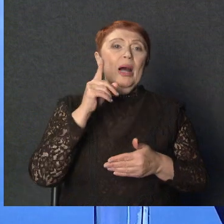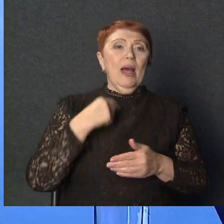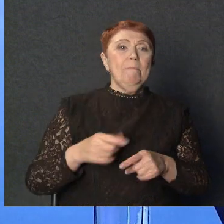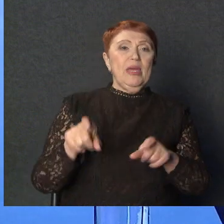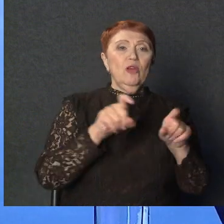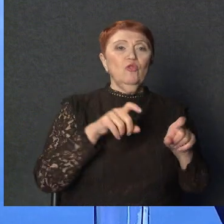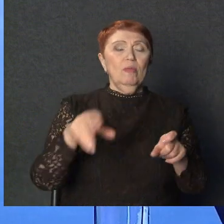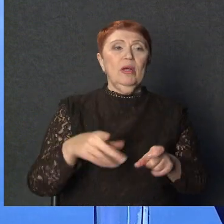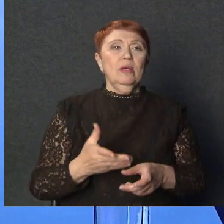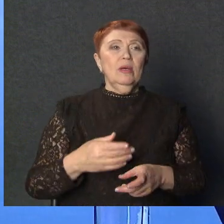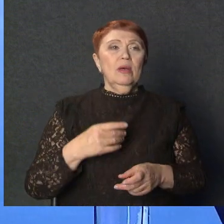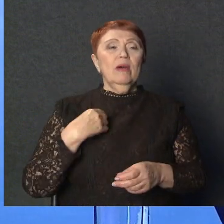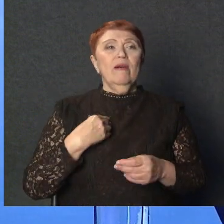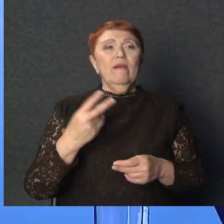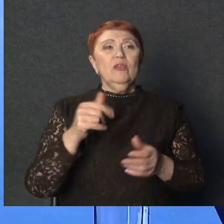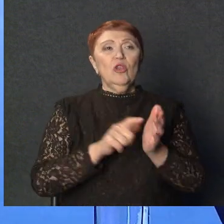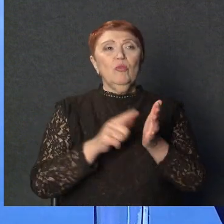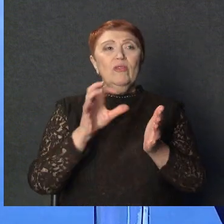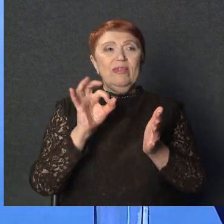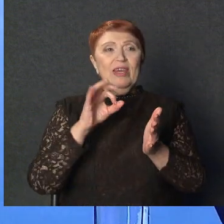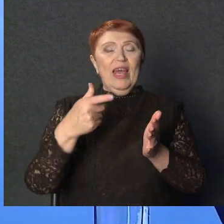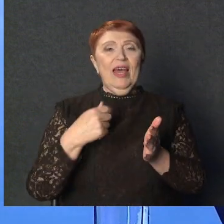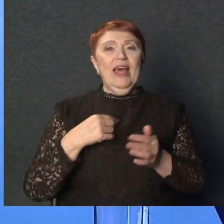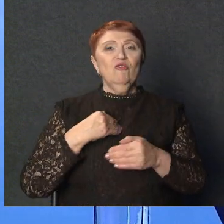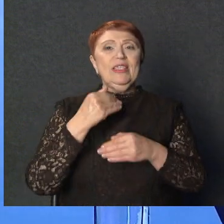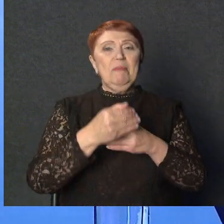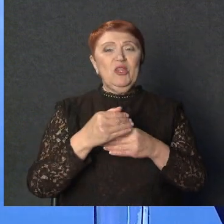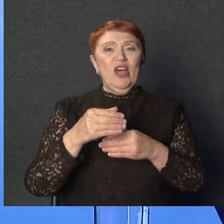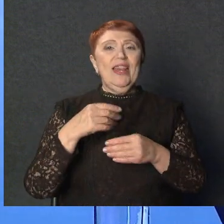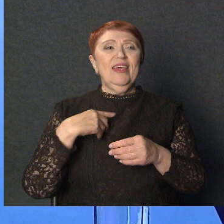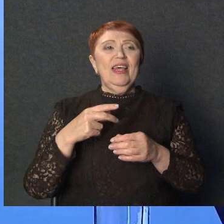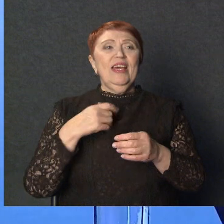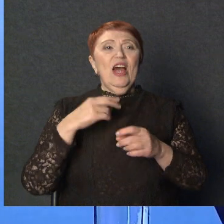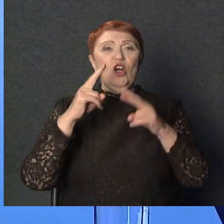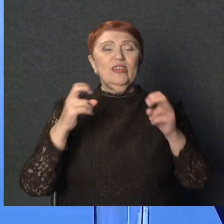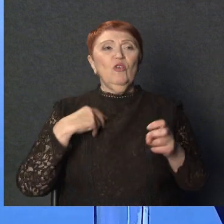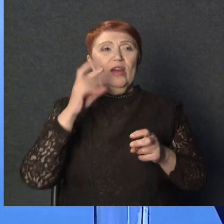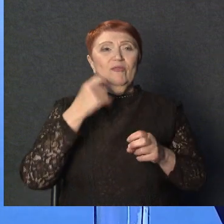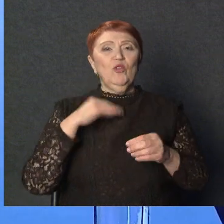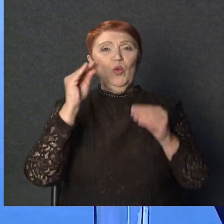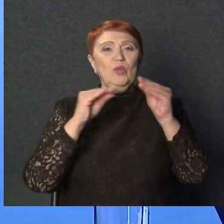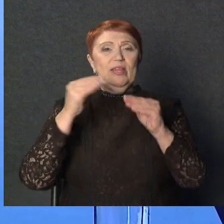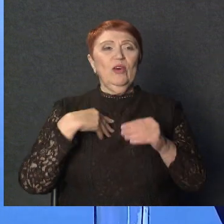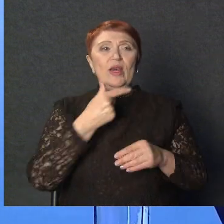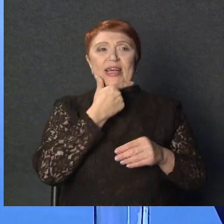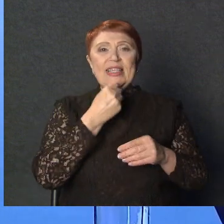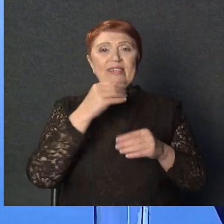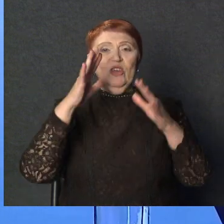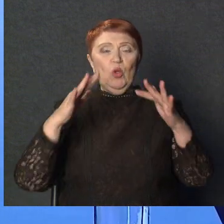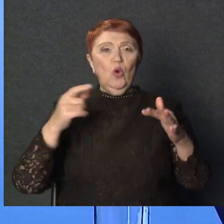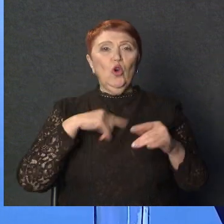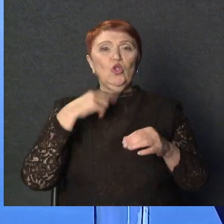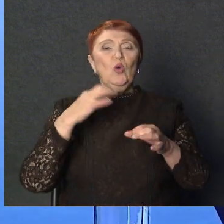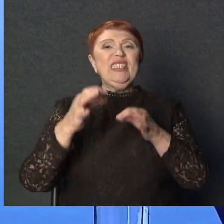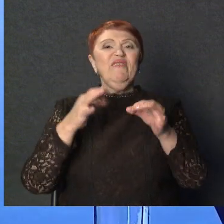7 января православные христиане отмечали Рождество Христово. Повсеместно в храмах установили украшенные ёлки, что символизирует вечно